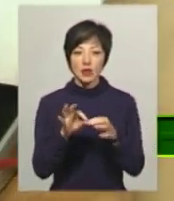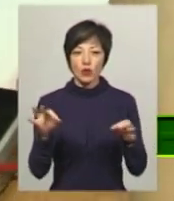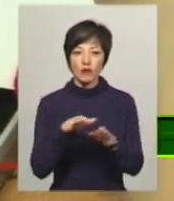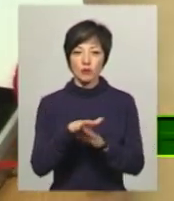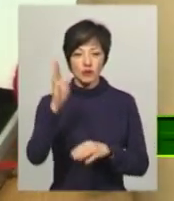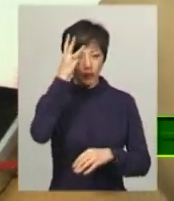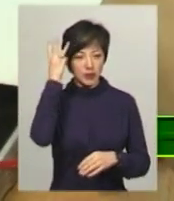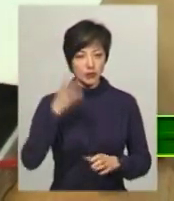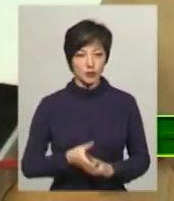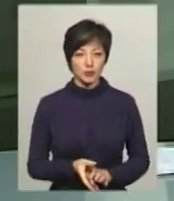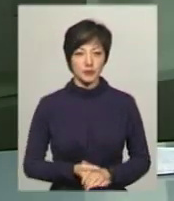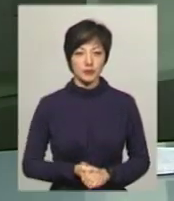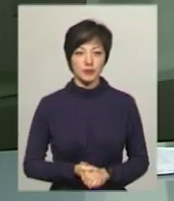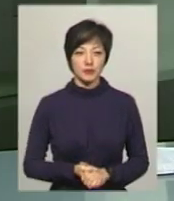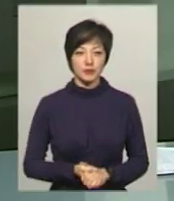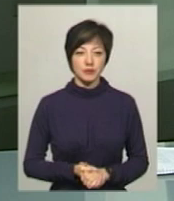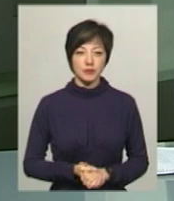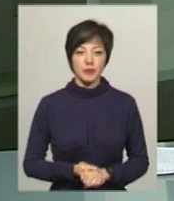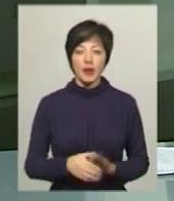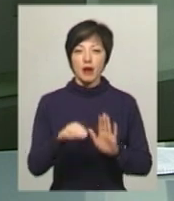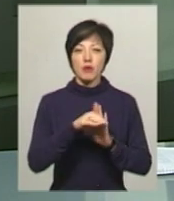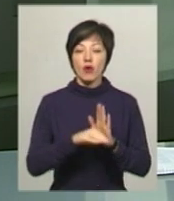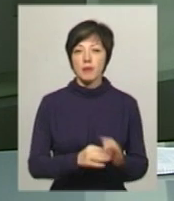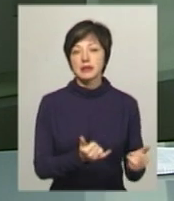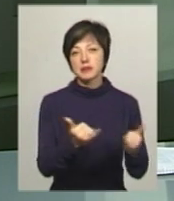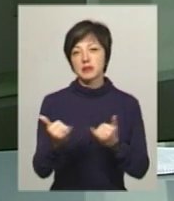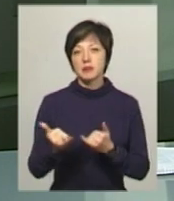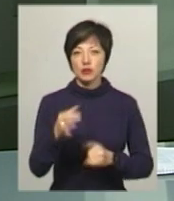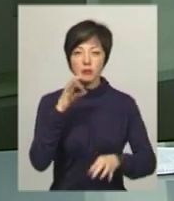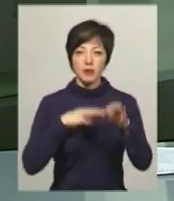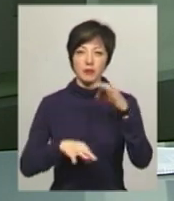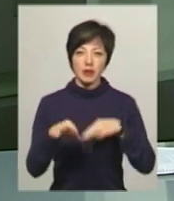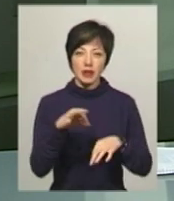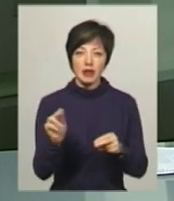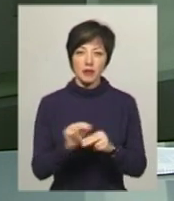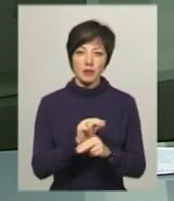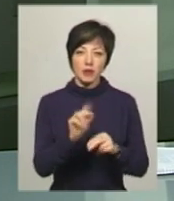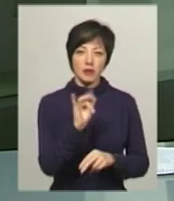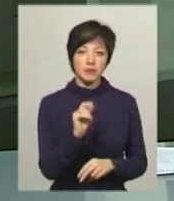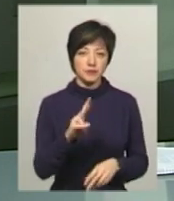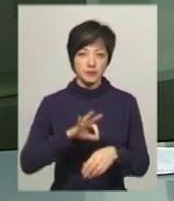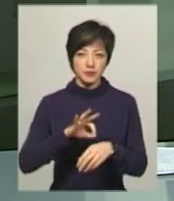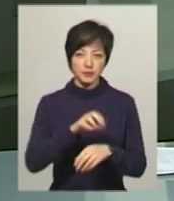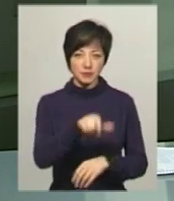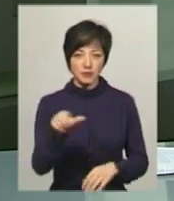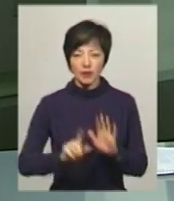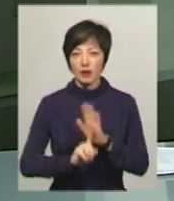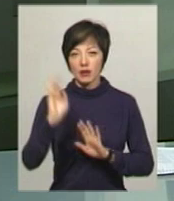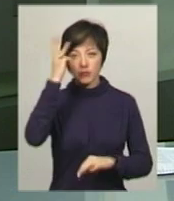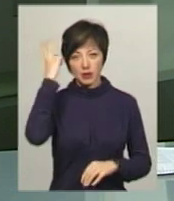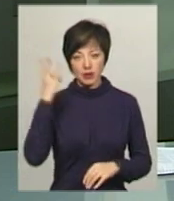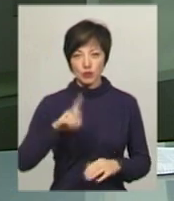обласному центрі. Програма забезпечення препаратами гормонотерапії онкохворих пацієнтів стартувала у